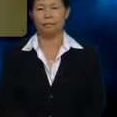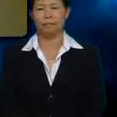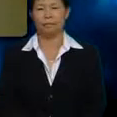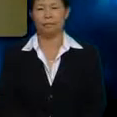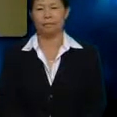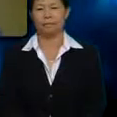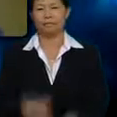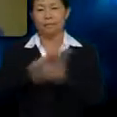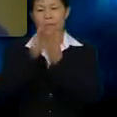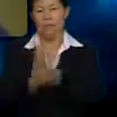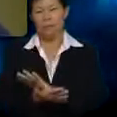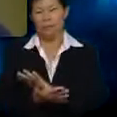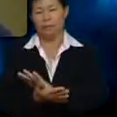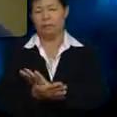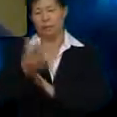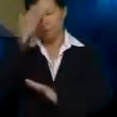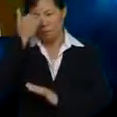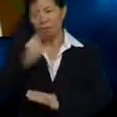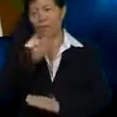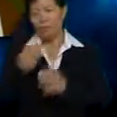Jadi kenapa Umi bangkitkan soal butik